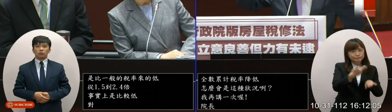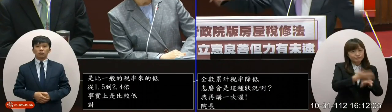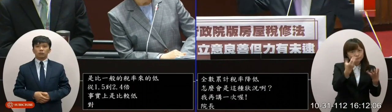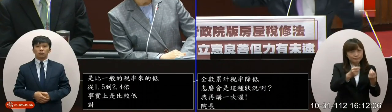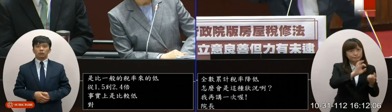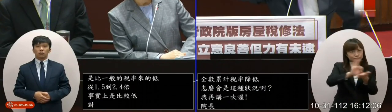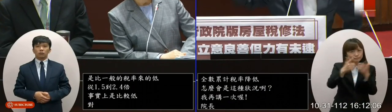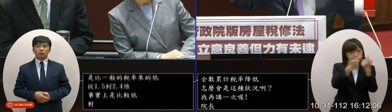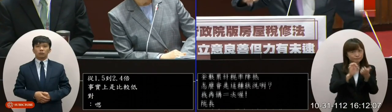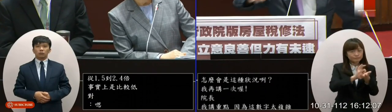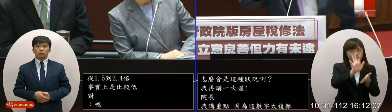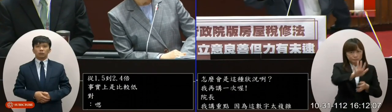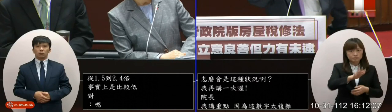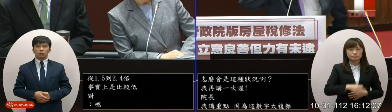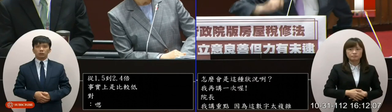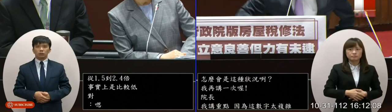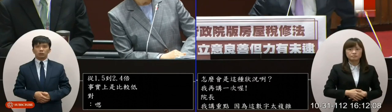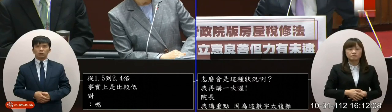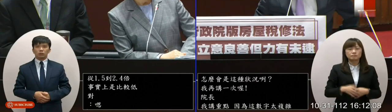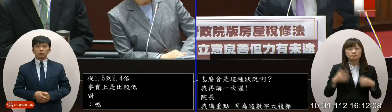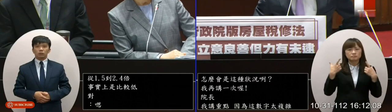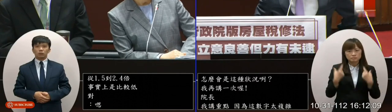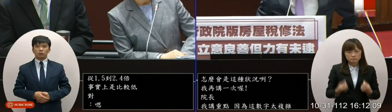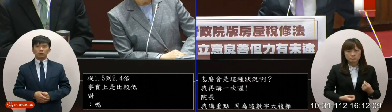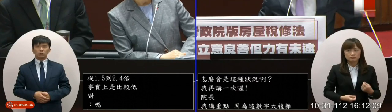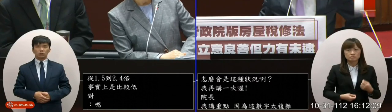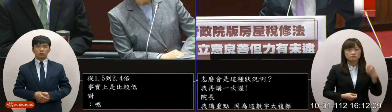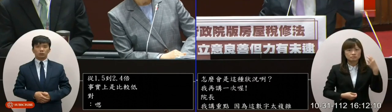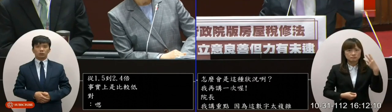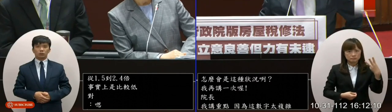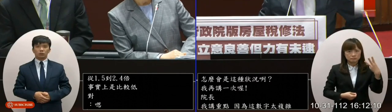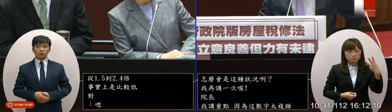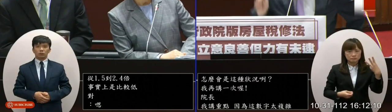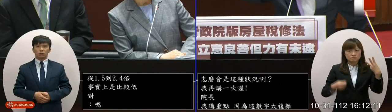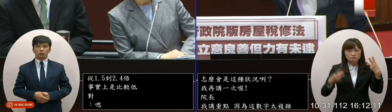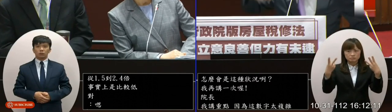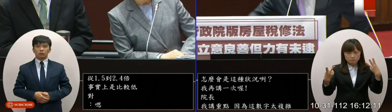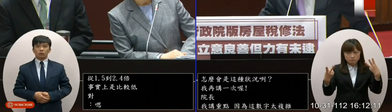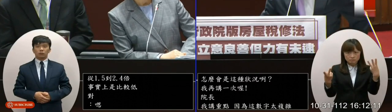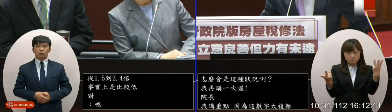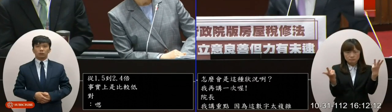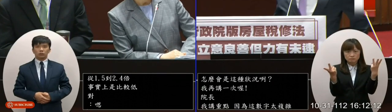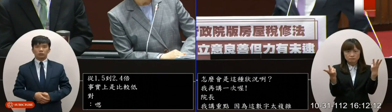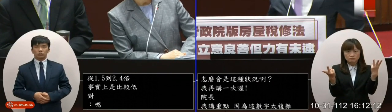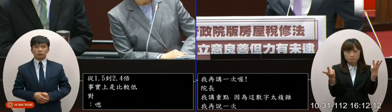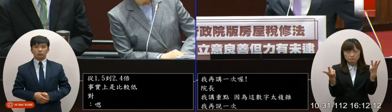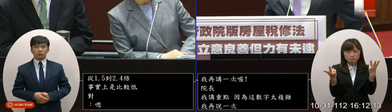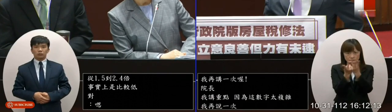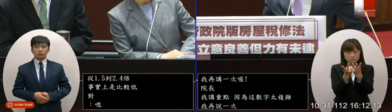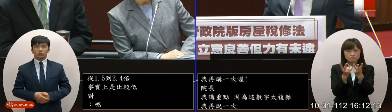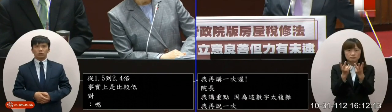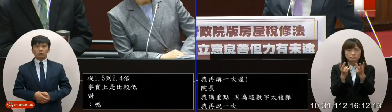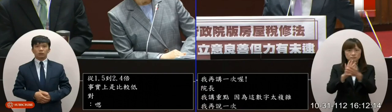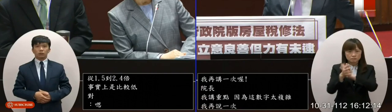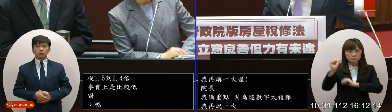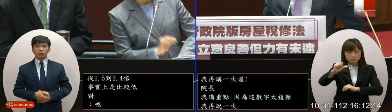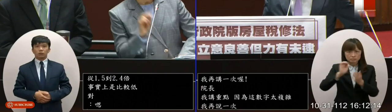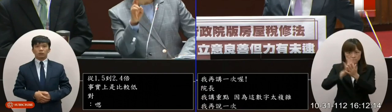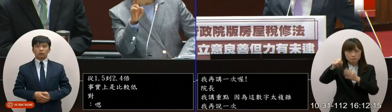把三戶房屋你再加兩戶去出租的時候原來你那三戶的房屋稅率也要拉高耶從2.0變2.4你有沒有覺得很奇怪